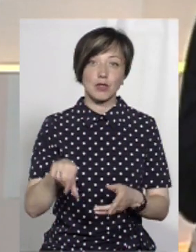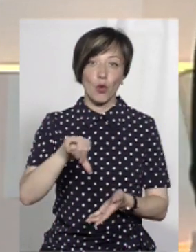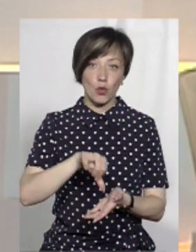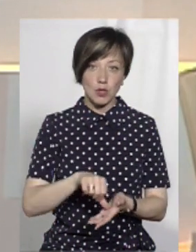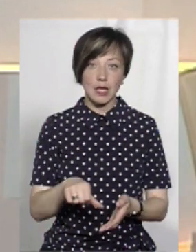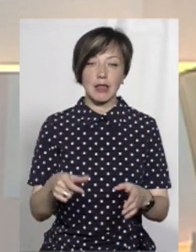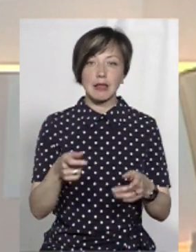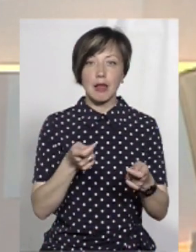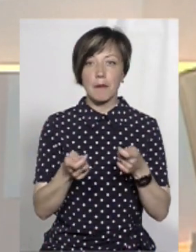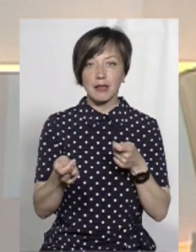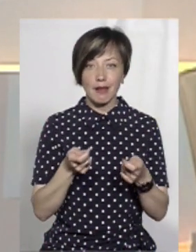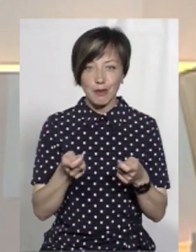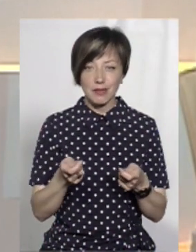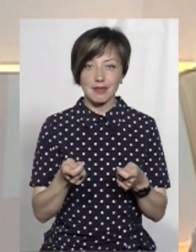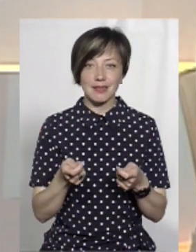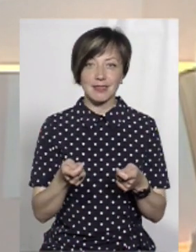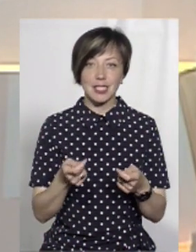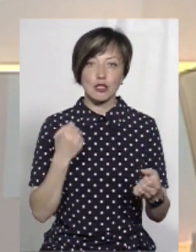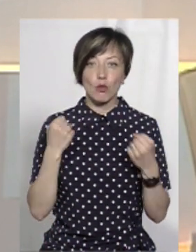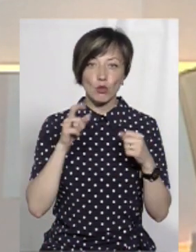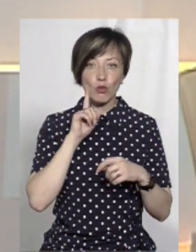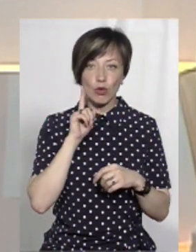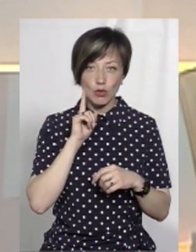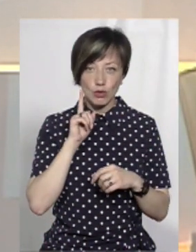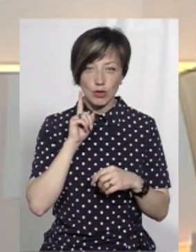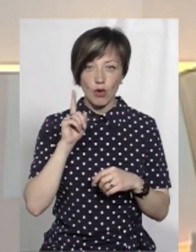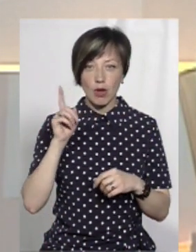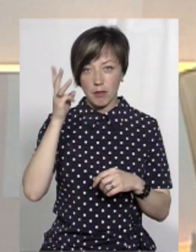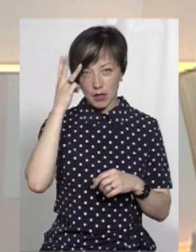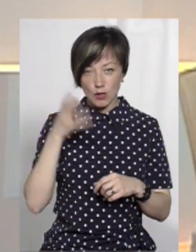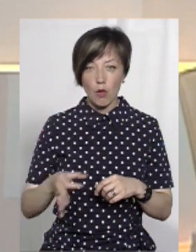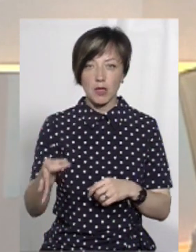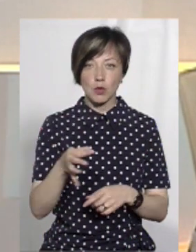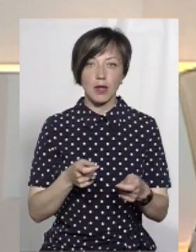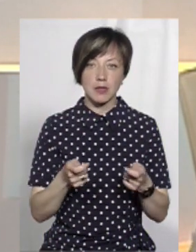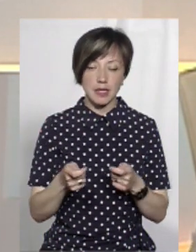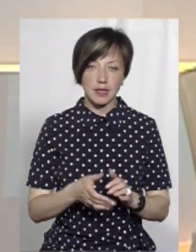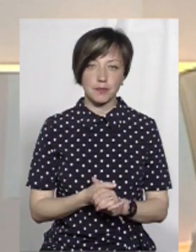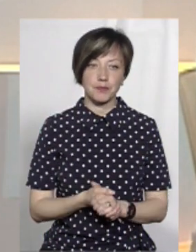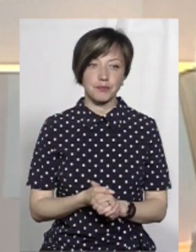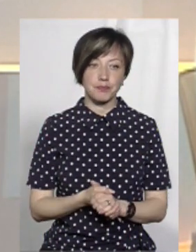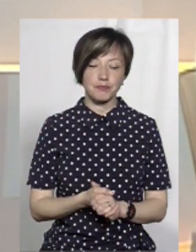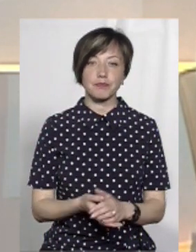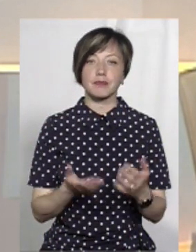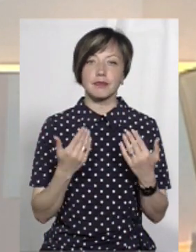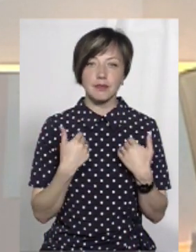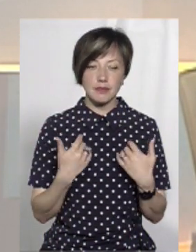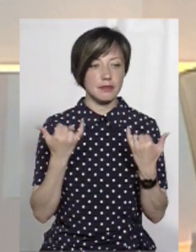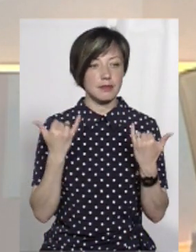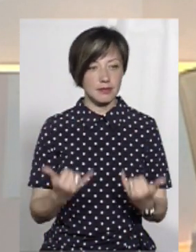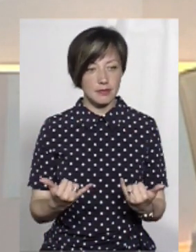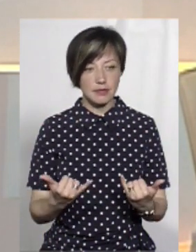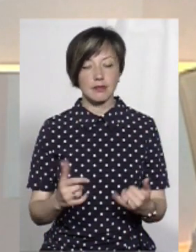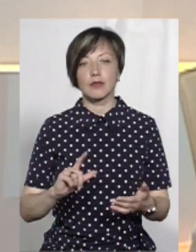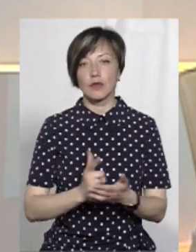участю Департаменту спорту і молоді Хмельницької обласної державної адміністрації. Я сьогодні,